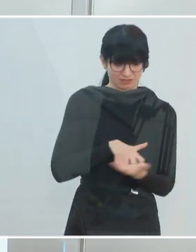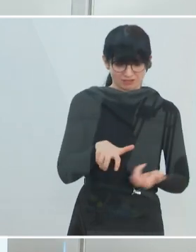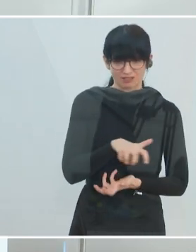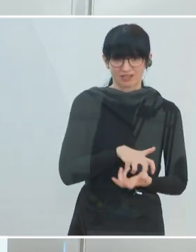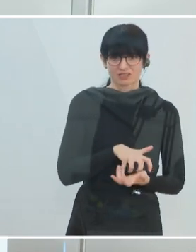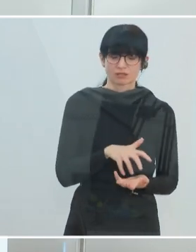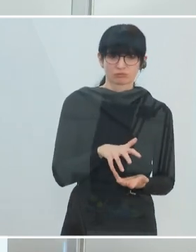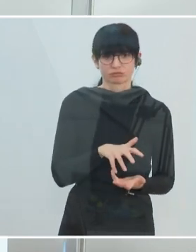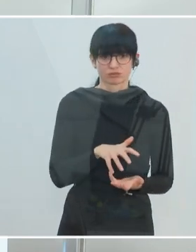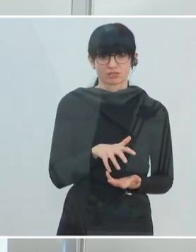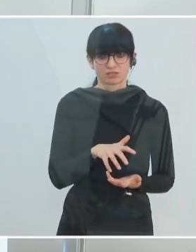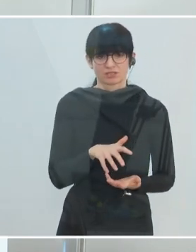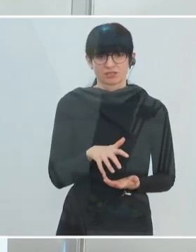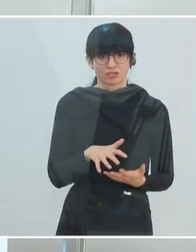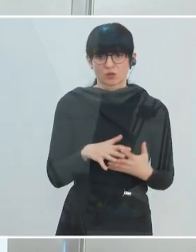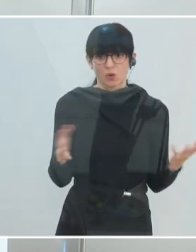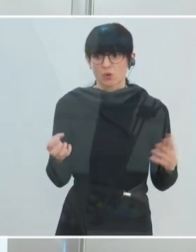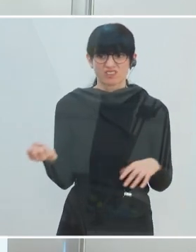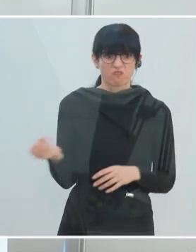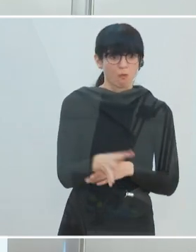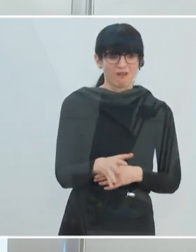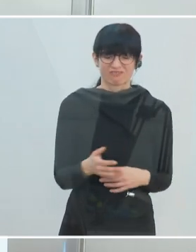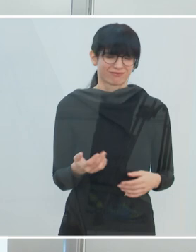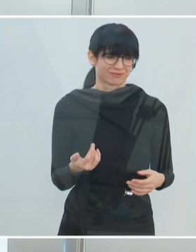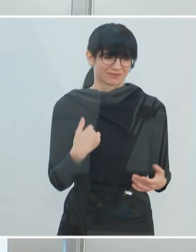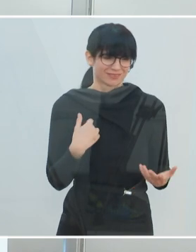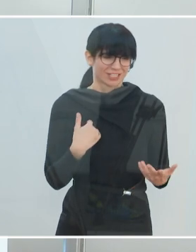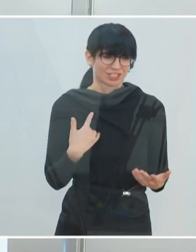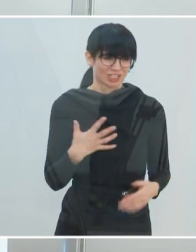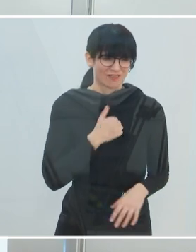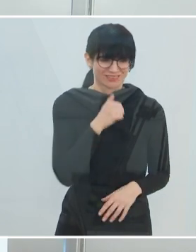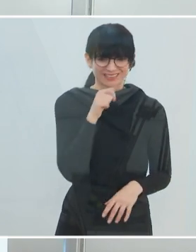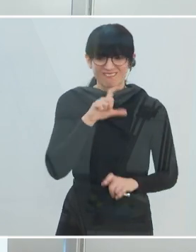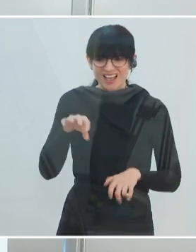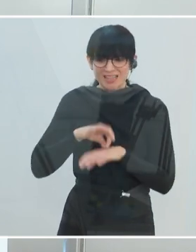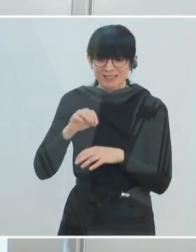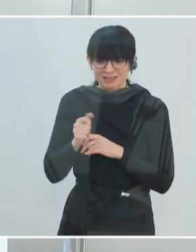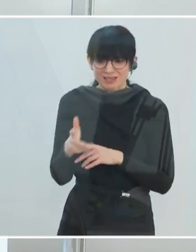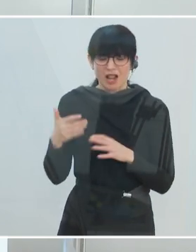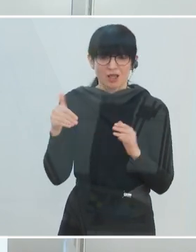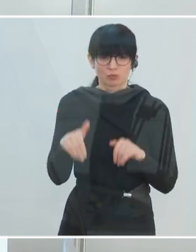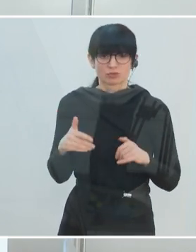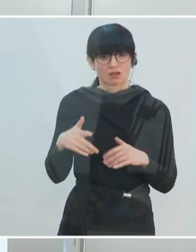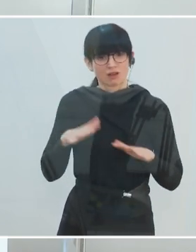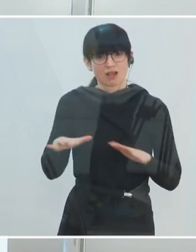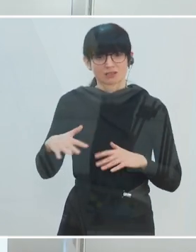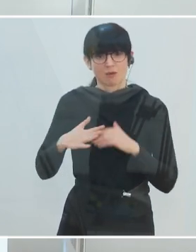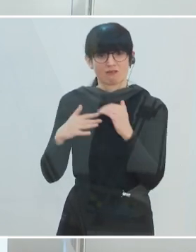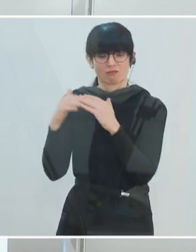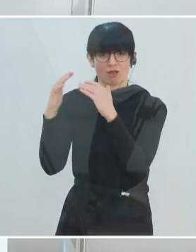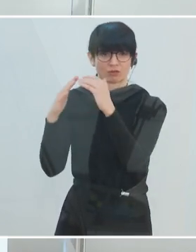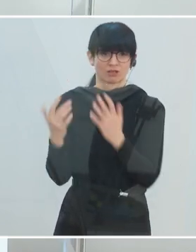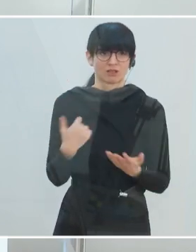da einen ganz großen Wurf jetzt, was die Zahl der Fachärzte und Fachärztinnen betrifft, realisieren. Es ist heute im